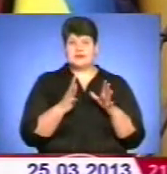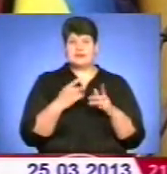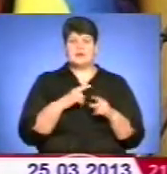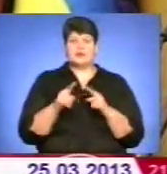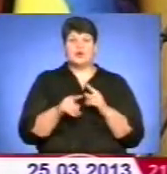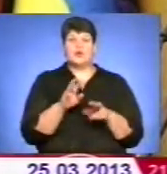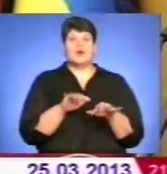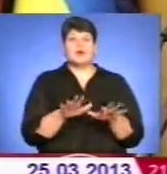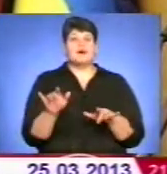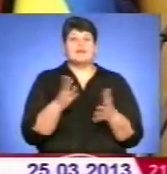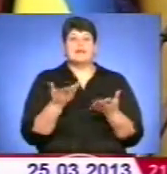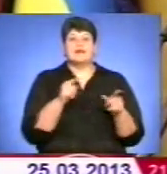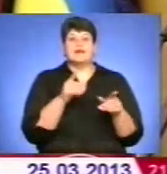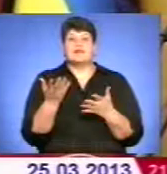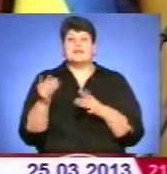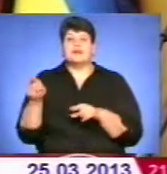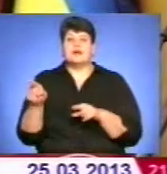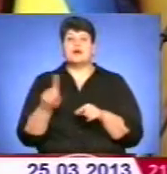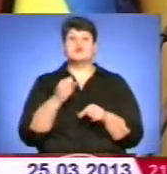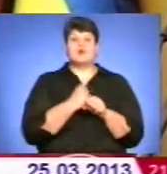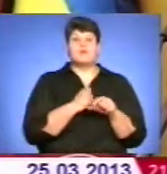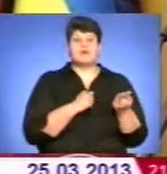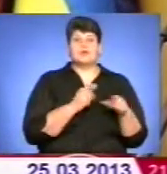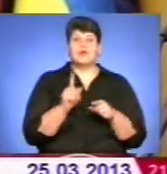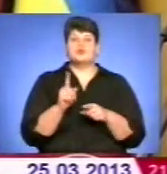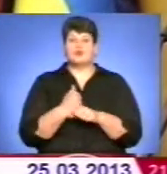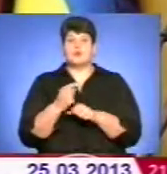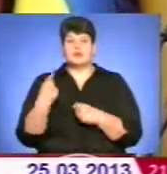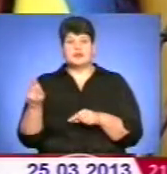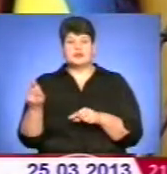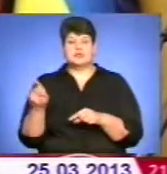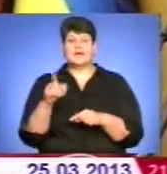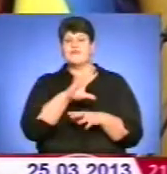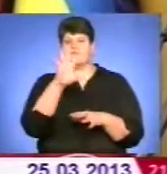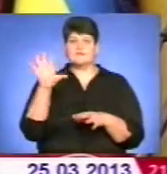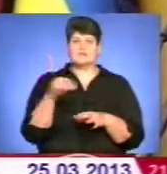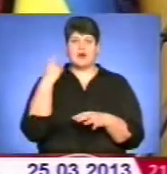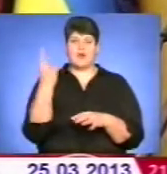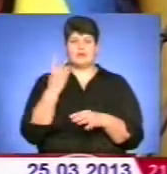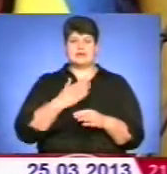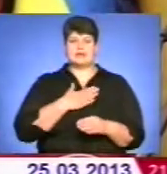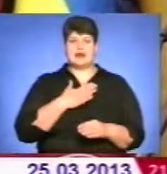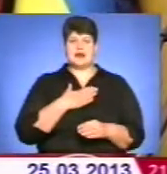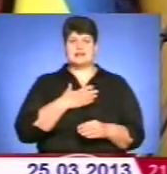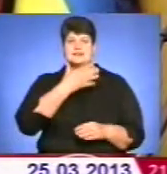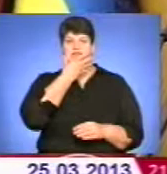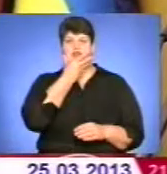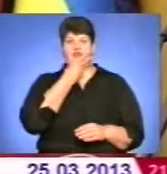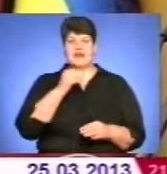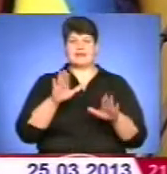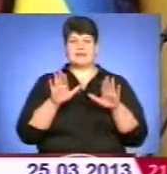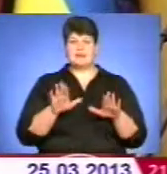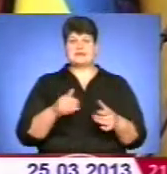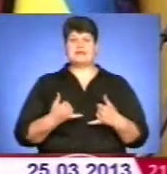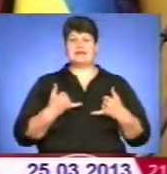питати, а де ті, а де ті, а що роблять одні, а що роблять другі. Ціла область наша – це файне місце для